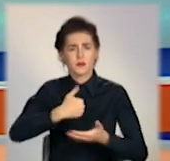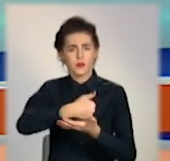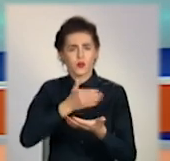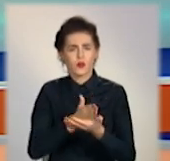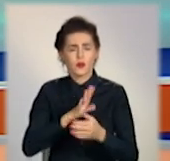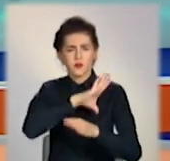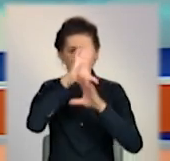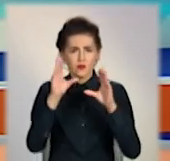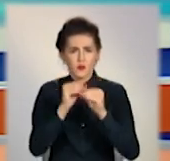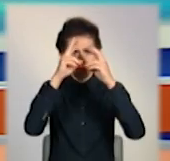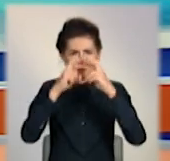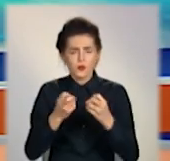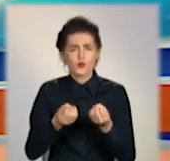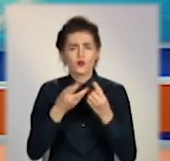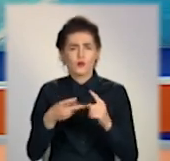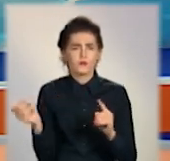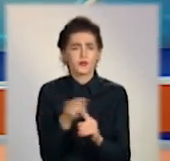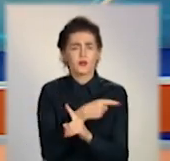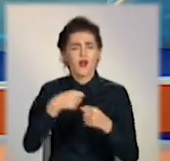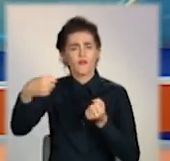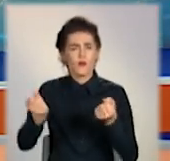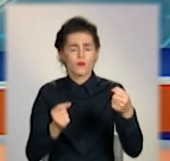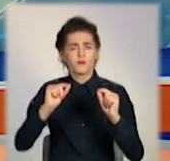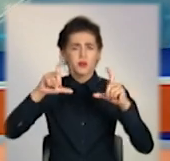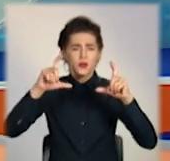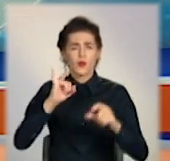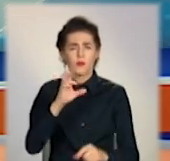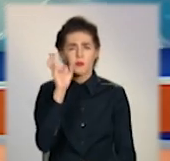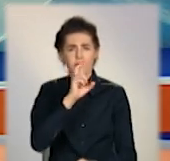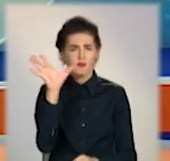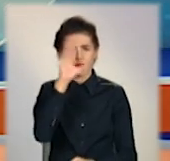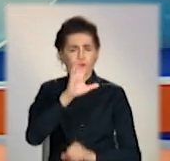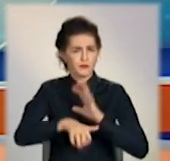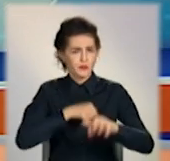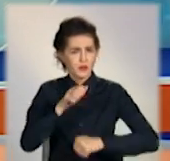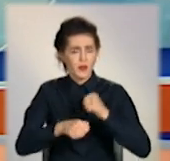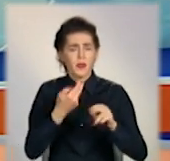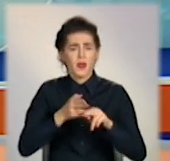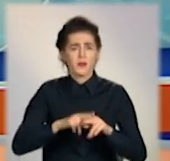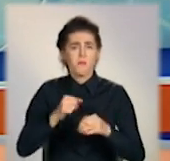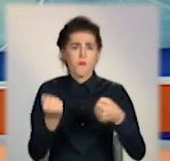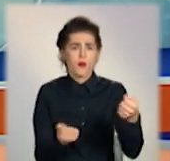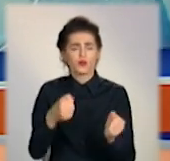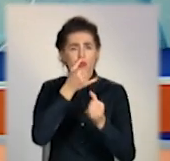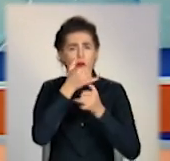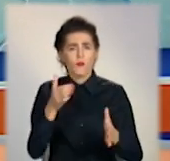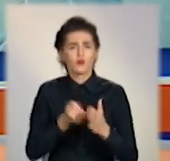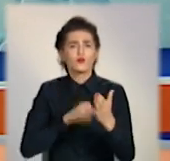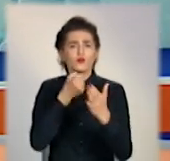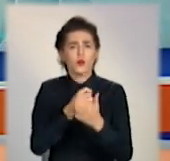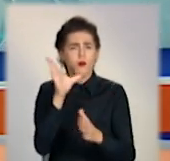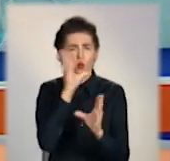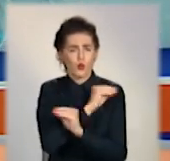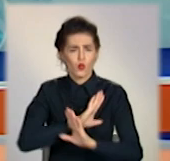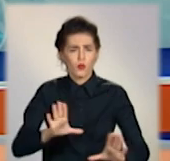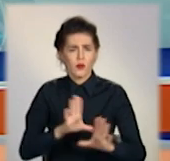змінювати пробіг автомобілів. Показники завищували, а пальне розкрадали. Тож машини не змогли вчасно виїхати на гасіння вогню.